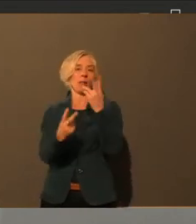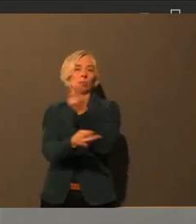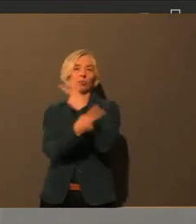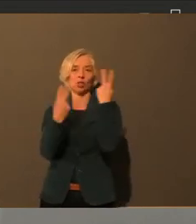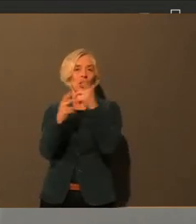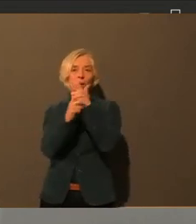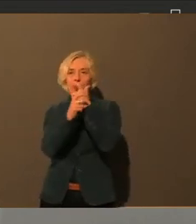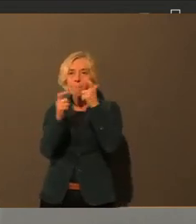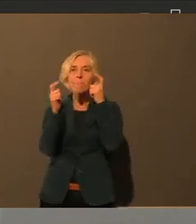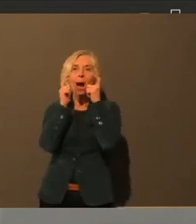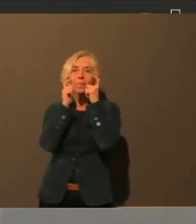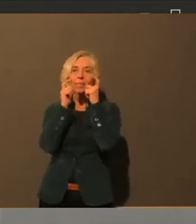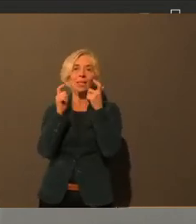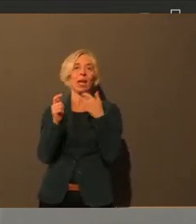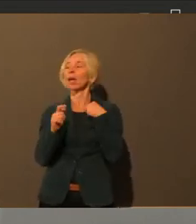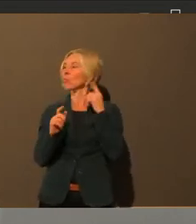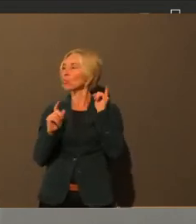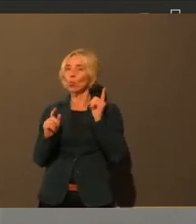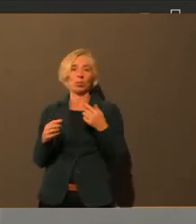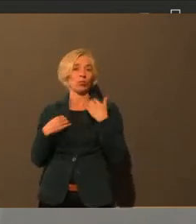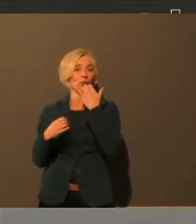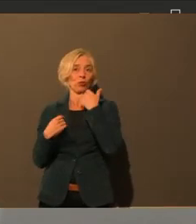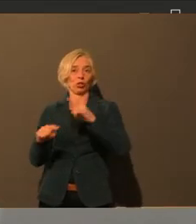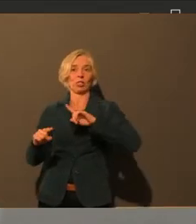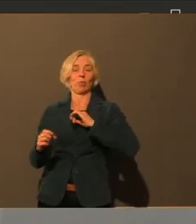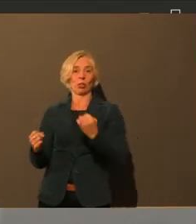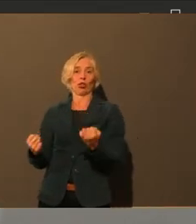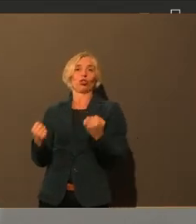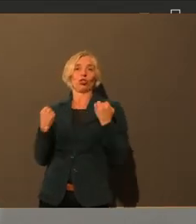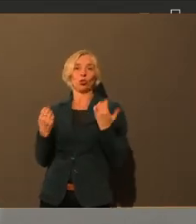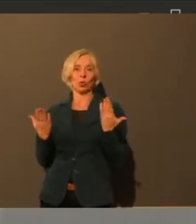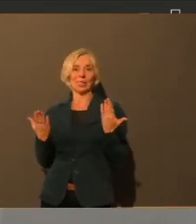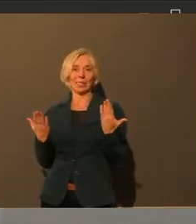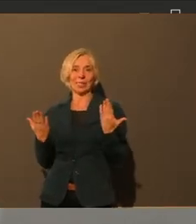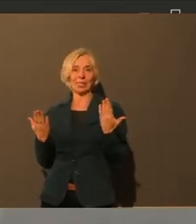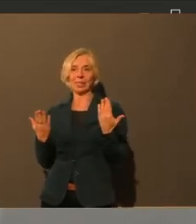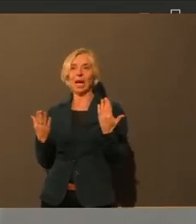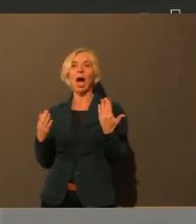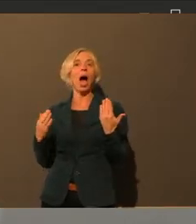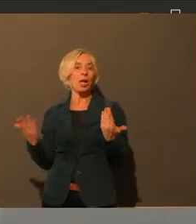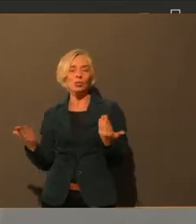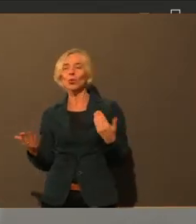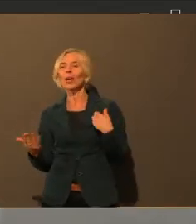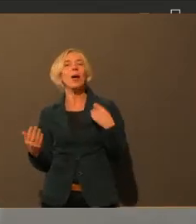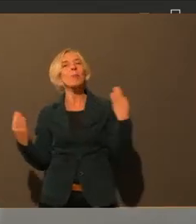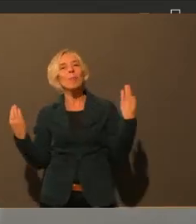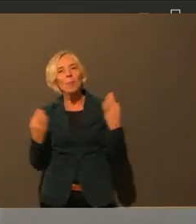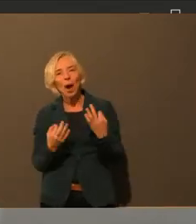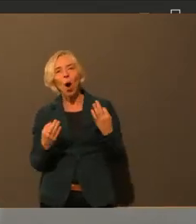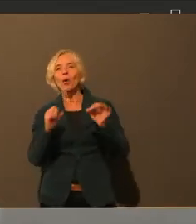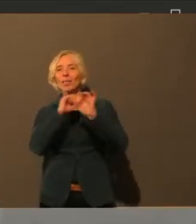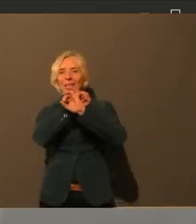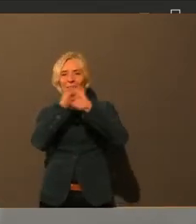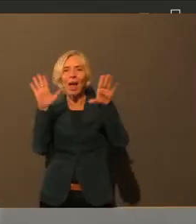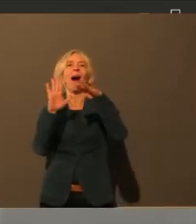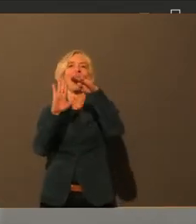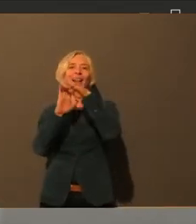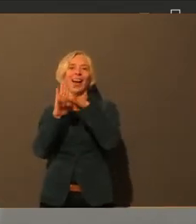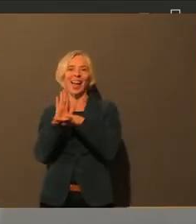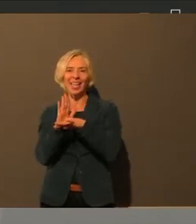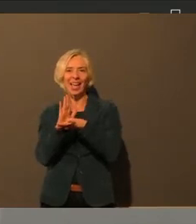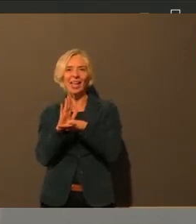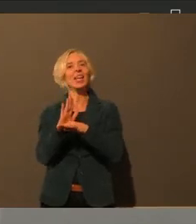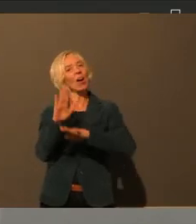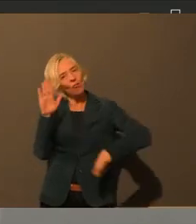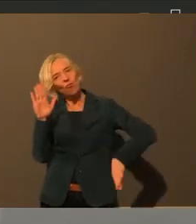sind und ich keinen Abstand halten kann. Also dann brauche ich auch keine Zonen. Also wir brauchen entweder komplette Fährboote,